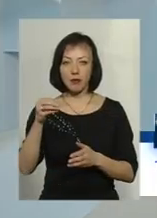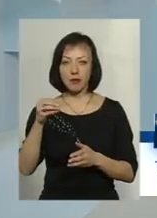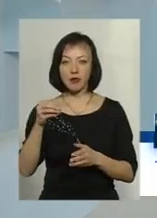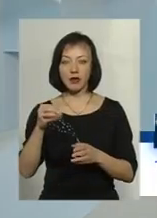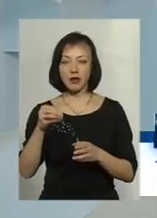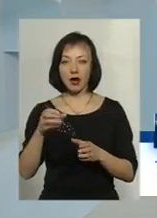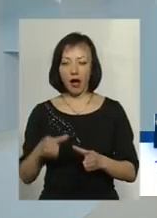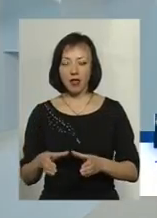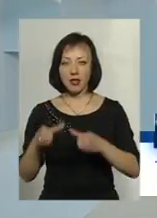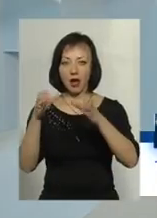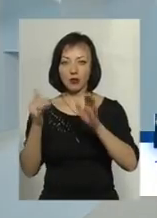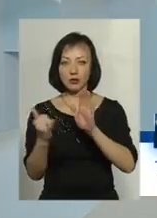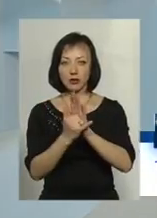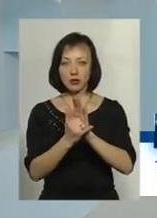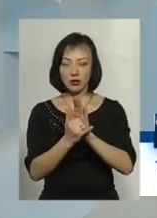каналів.